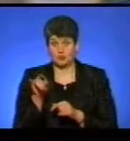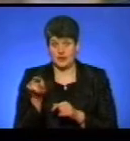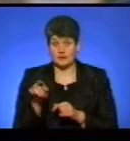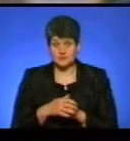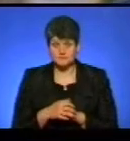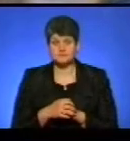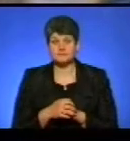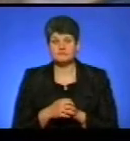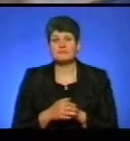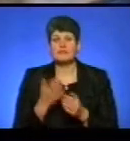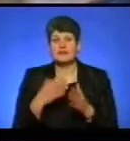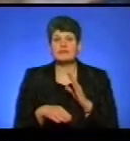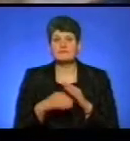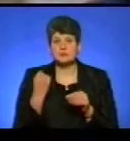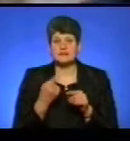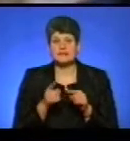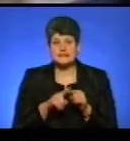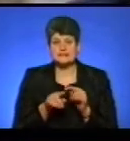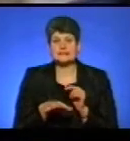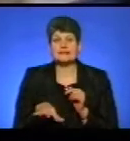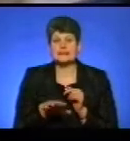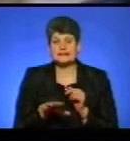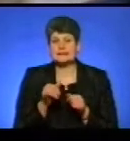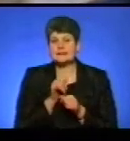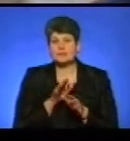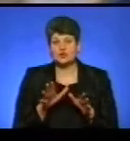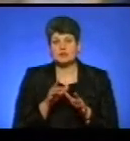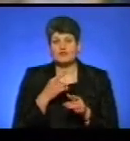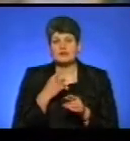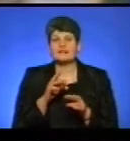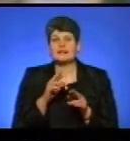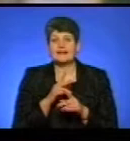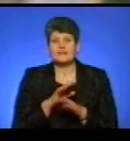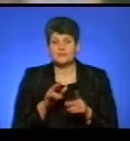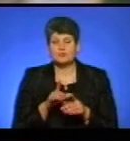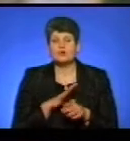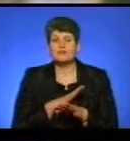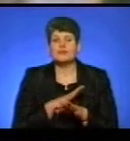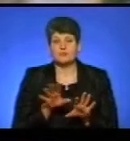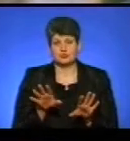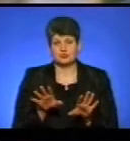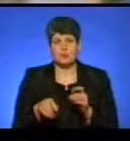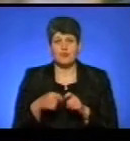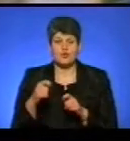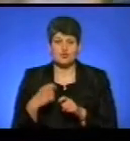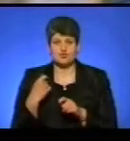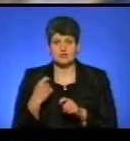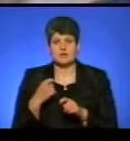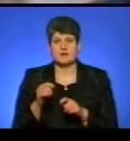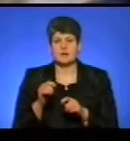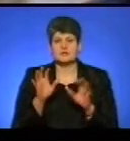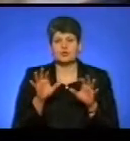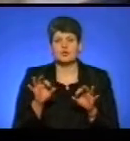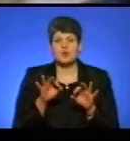вибори на даній виборчій дільниці не можна визнавати недійсними, тому що не було порушення закону України про місцеві